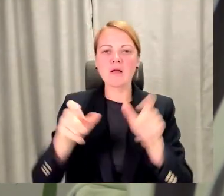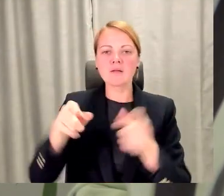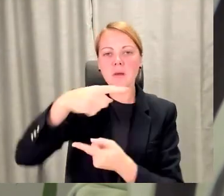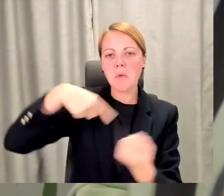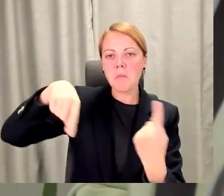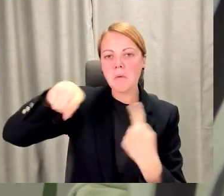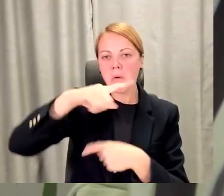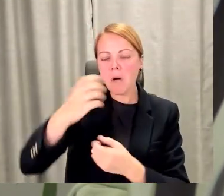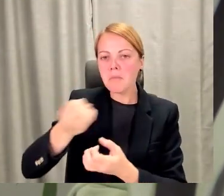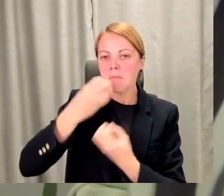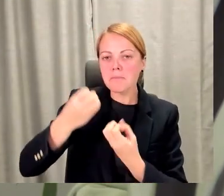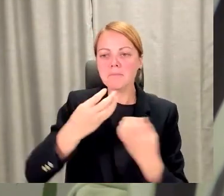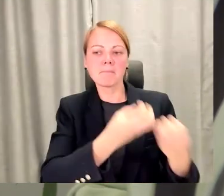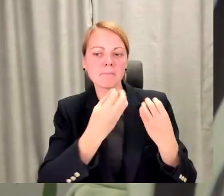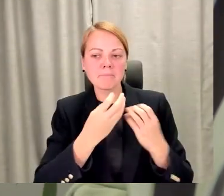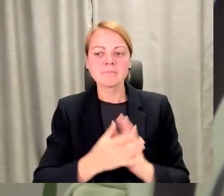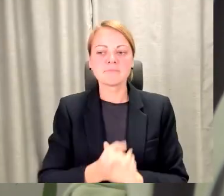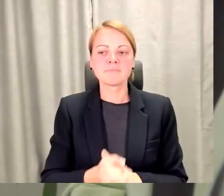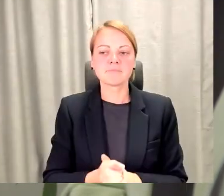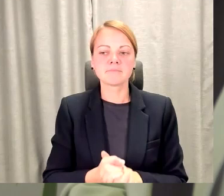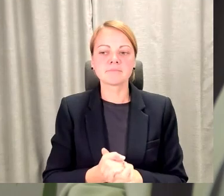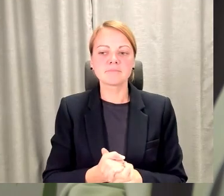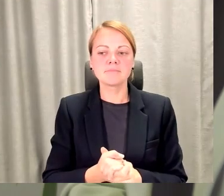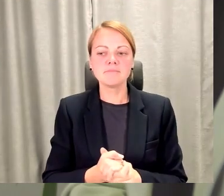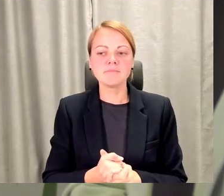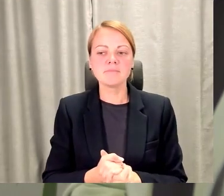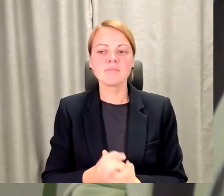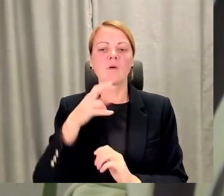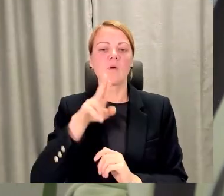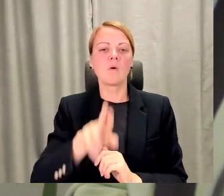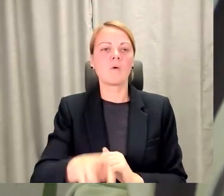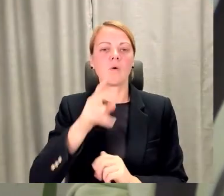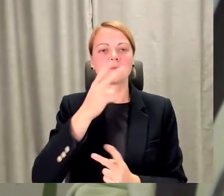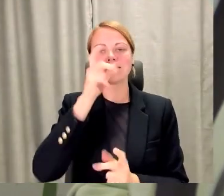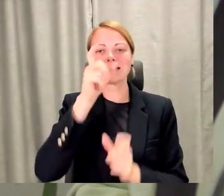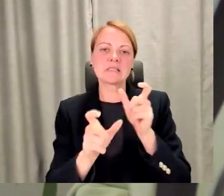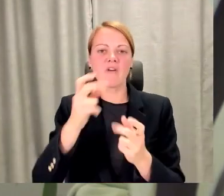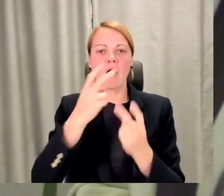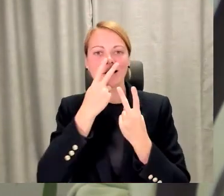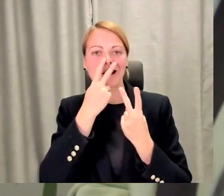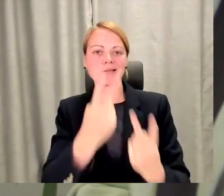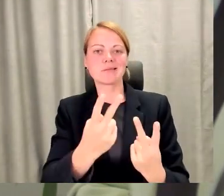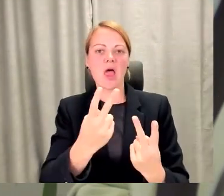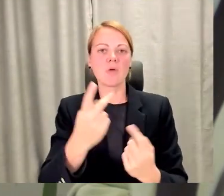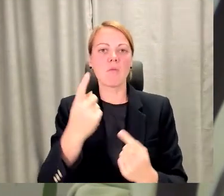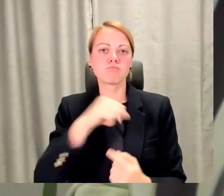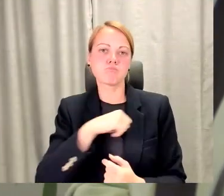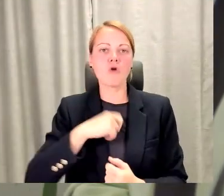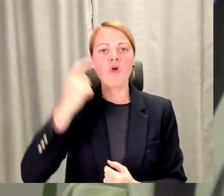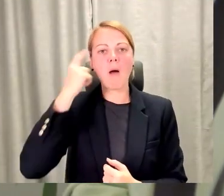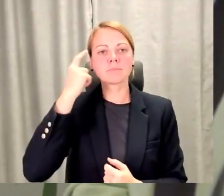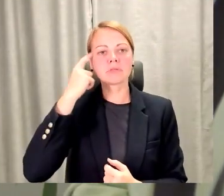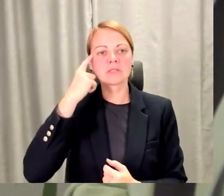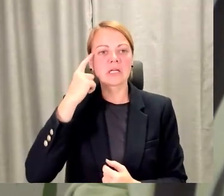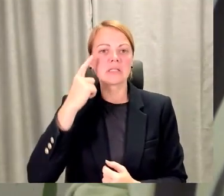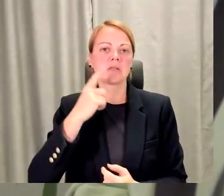Tas būtiski tiešām man cilvēka redzēju un gandarīju un pašapziņu un ļoti daudz citas